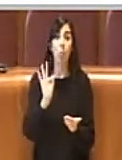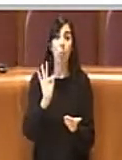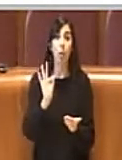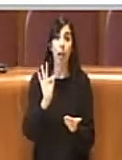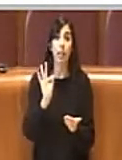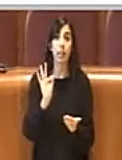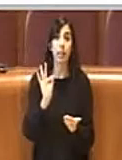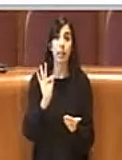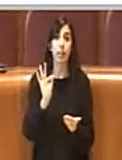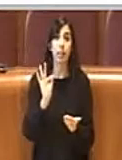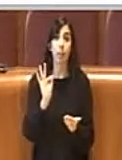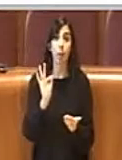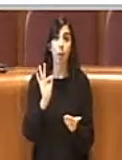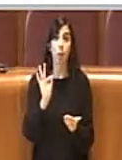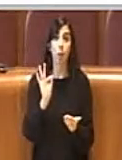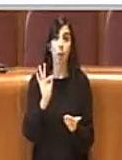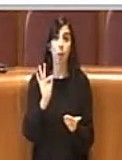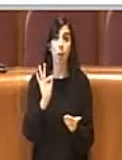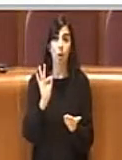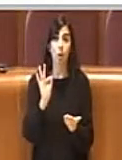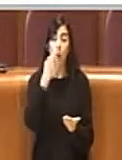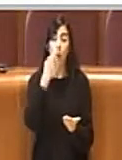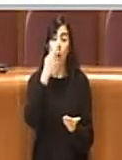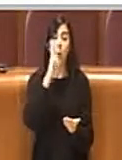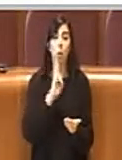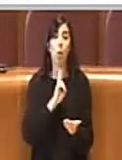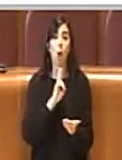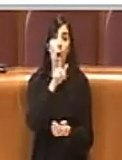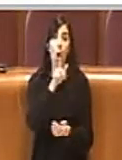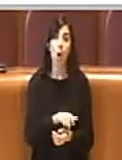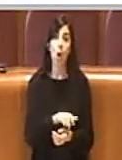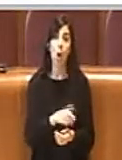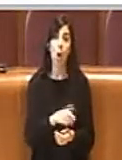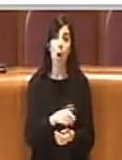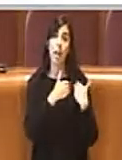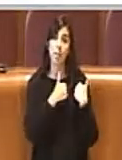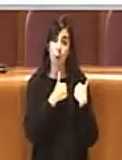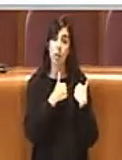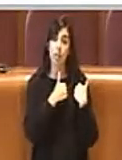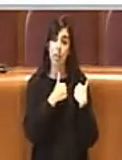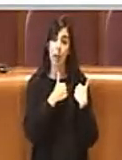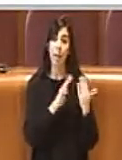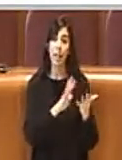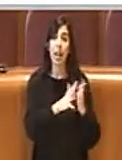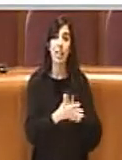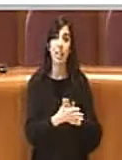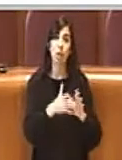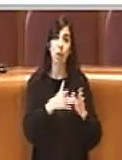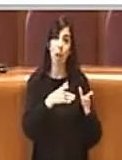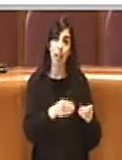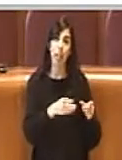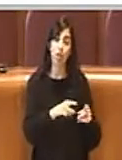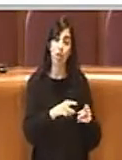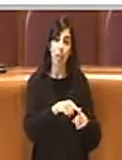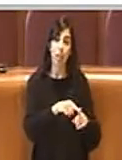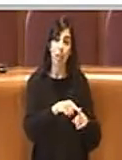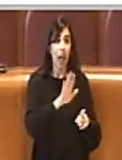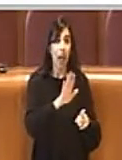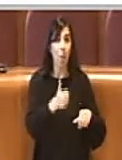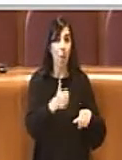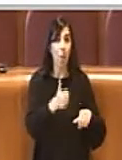rinforzare il ruolo anche del responsabile della transizione digitale all'interno di Roma Capitale ma contestualmente